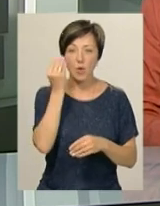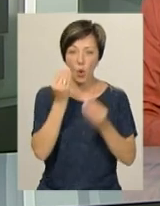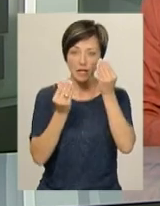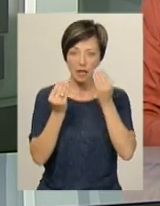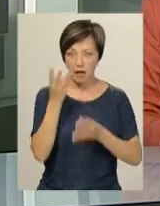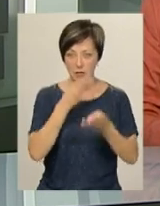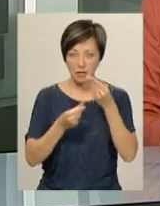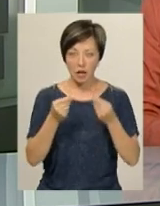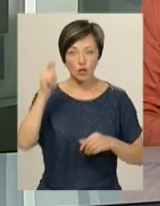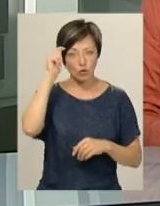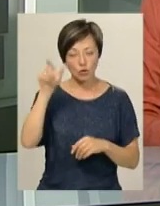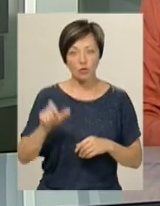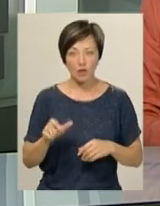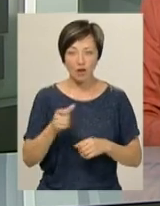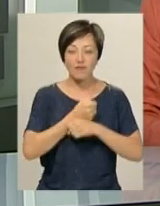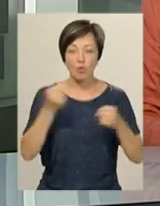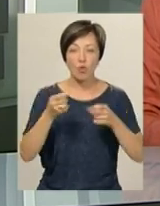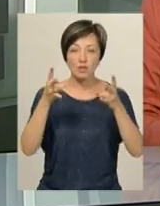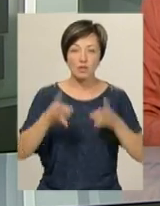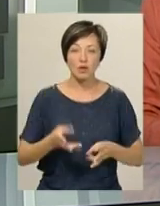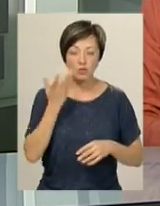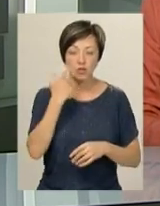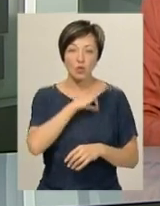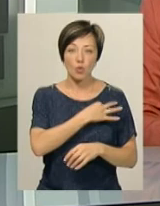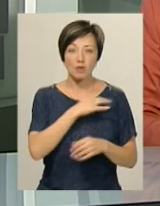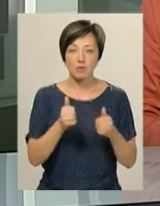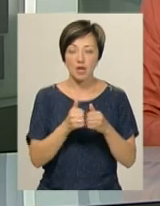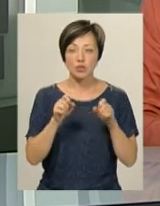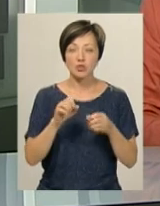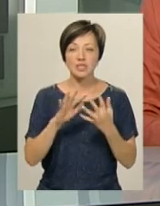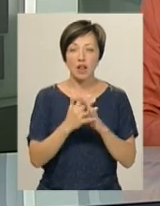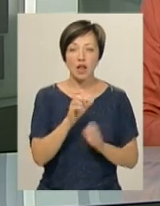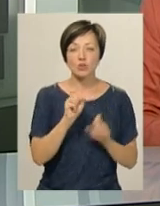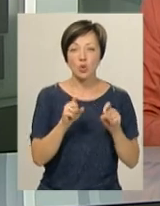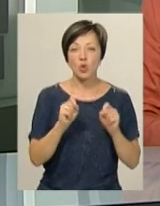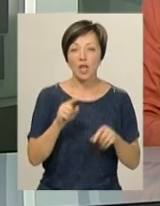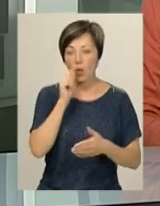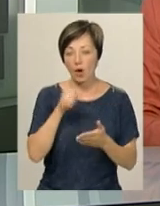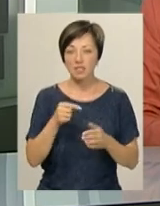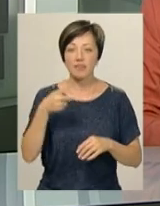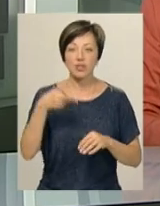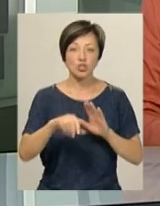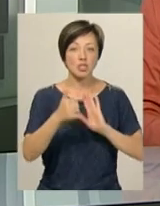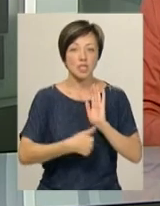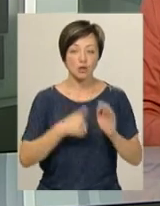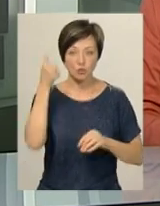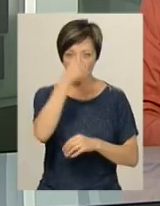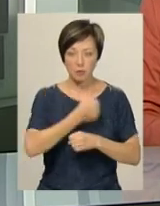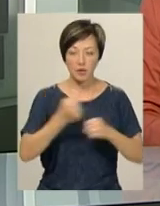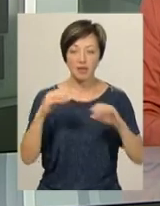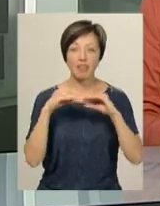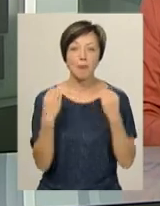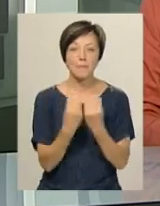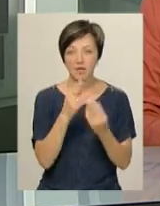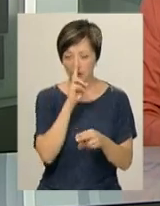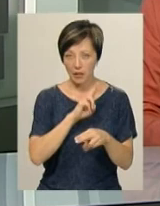Нагадаю, чоловік дістав вибухову травму під час розвідку поблизу села Золоте на Луганщині в 2016 році. Підірвавшись на